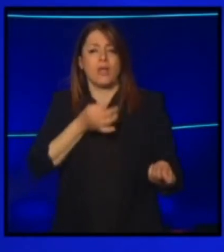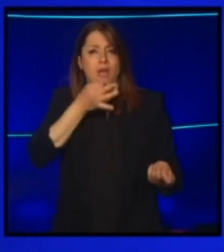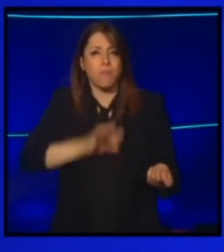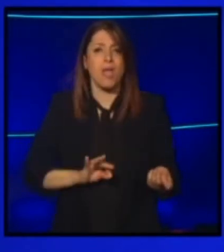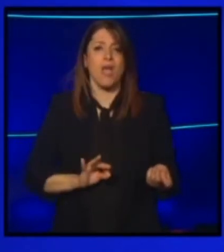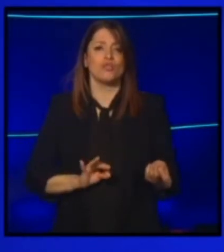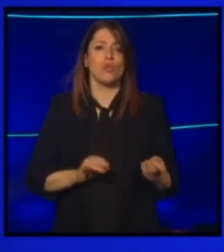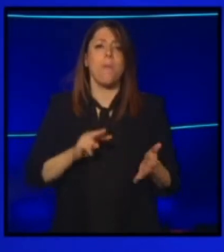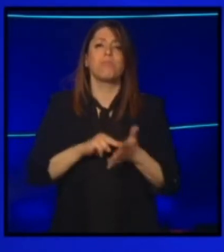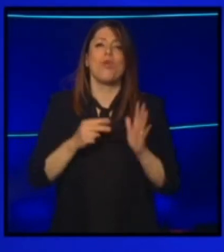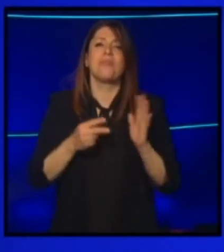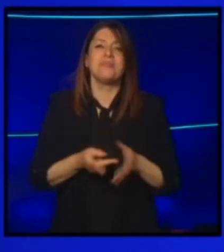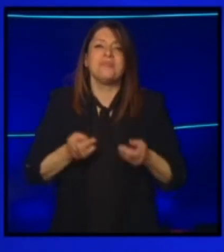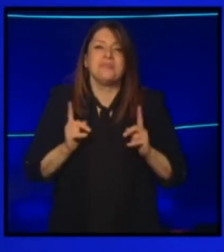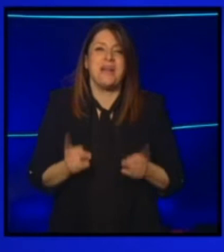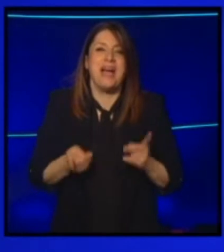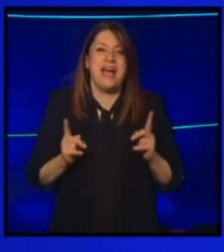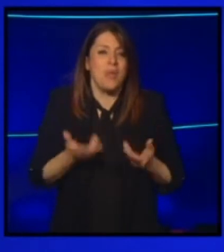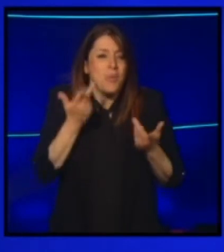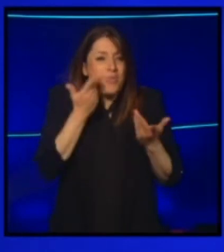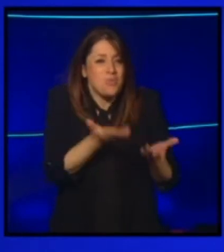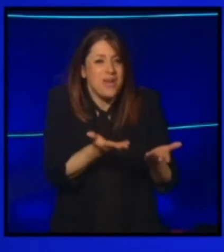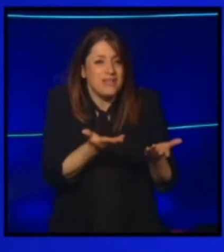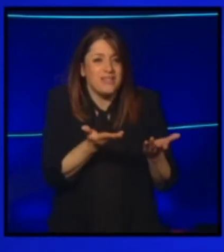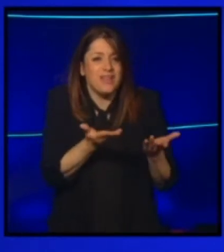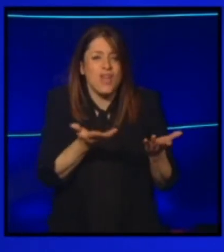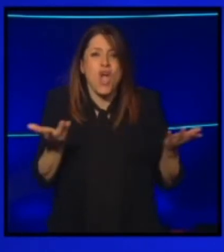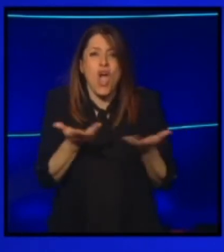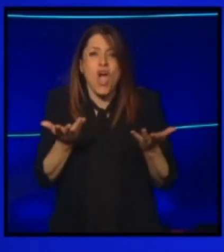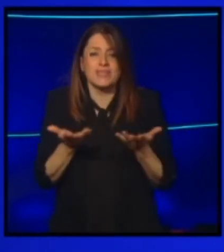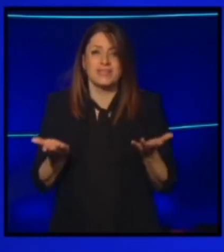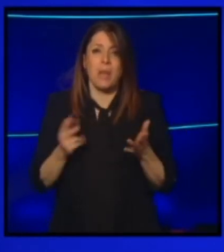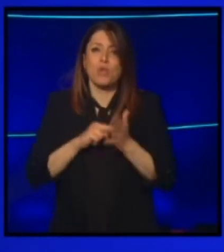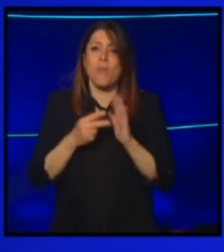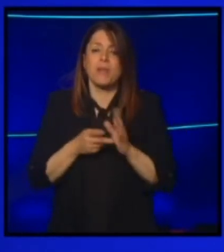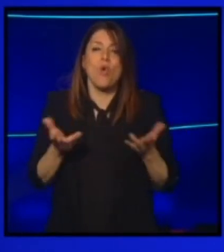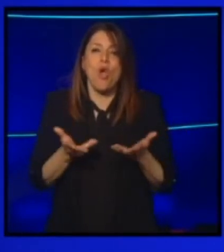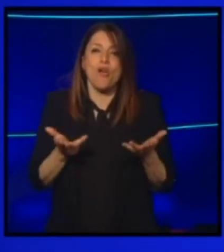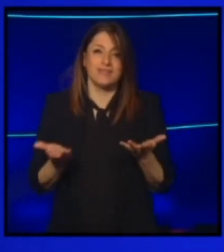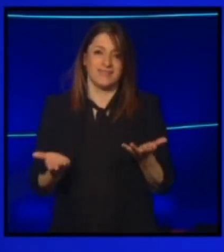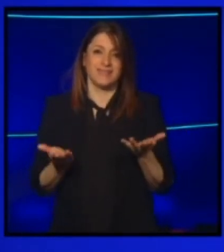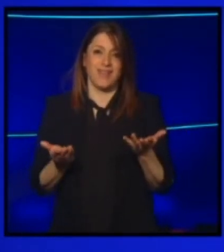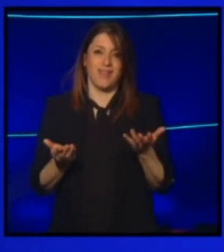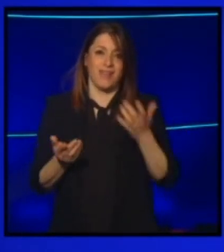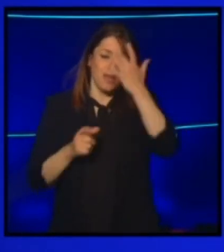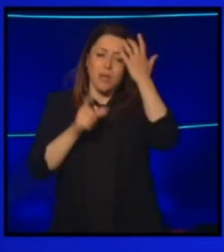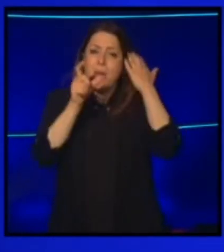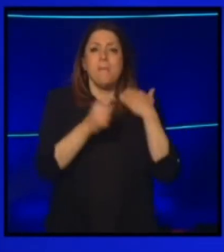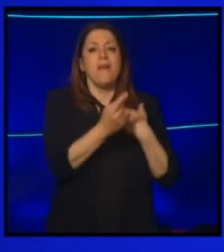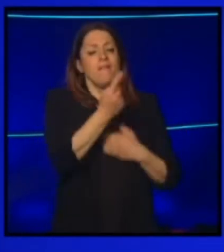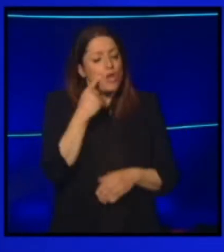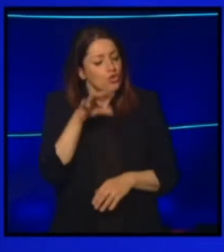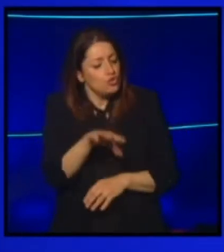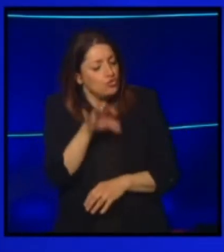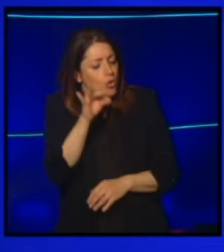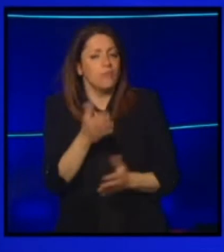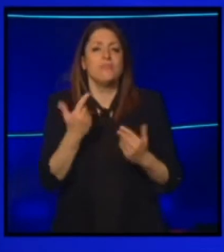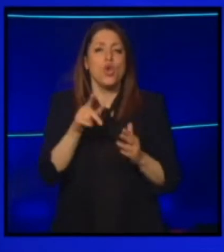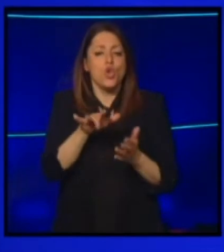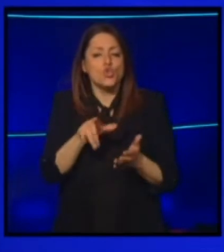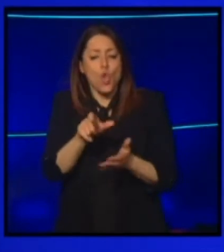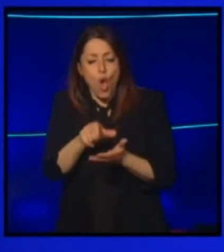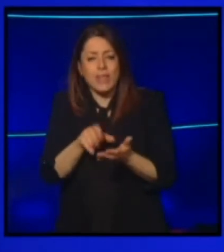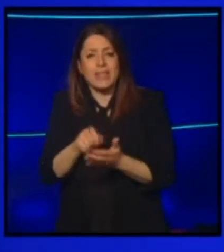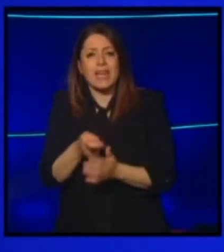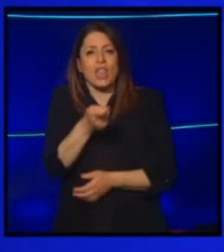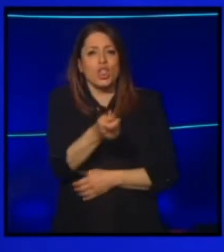Vedete qual è il problema di sta roba qua? Dove si può creare? La viene, ne sceglie uno e se ne va, ne sceglie, facciamo lo scontrino e se ne va.